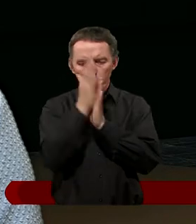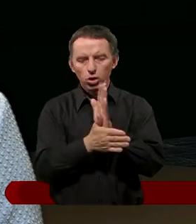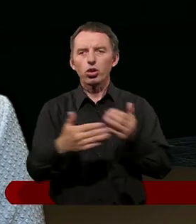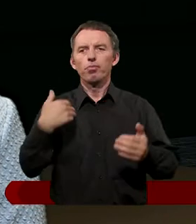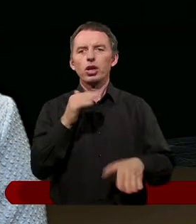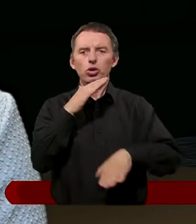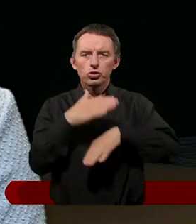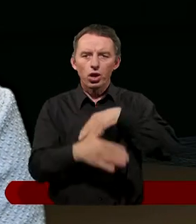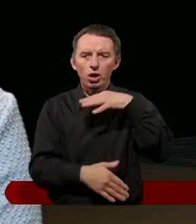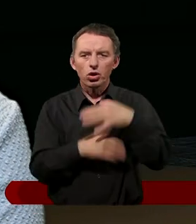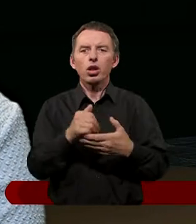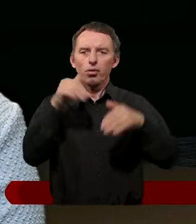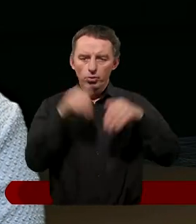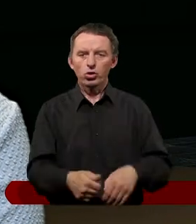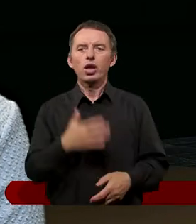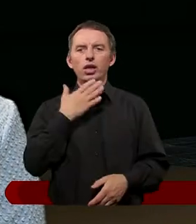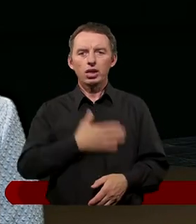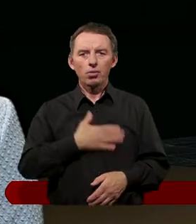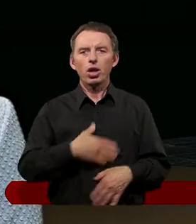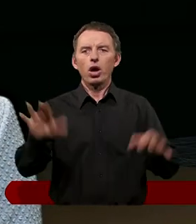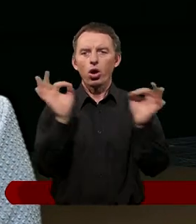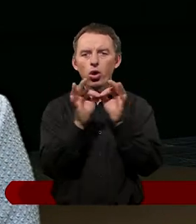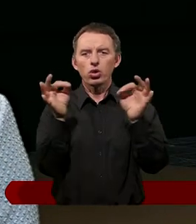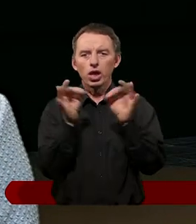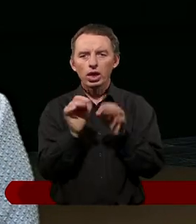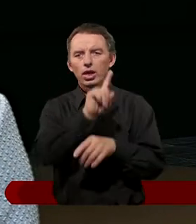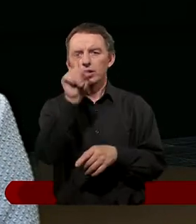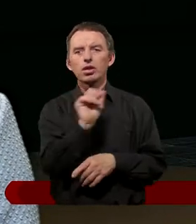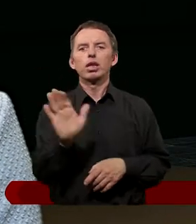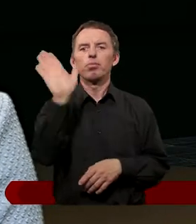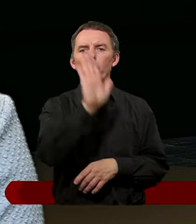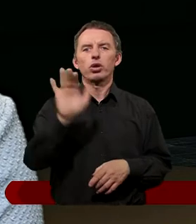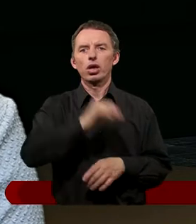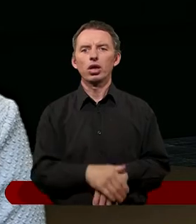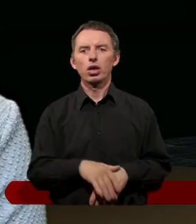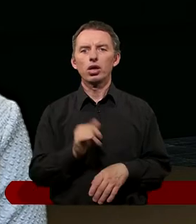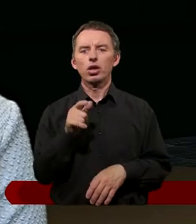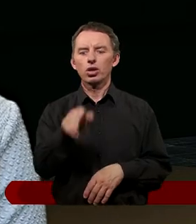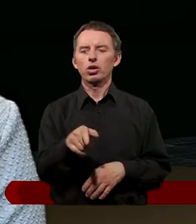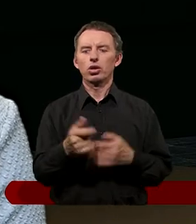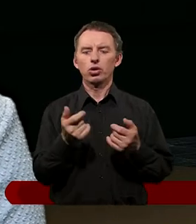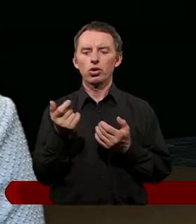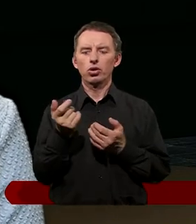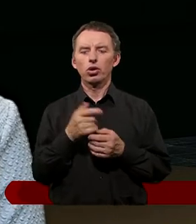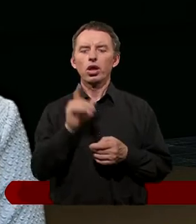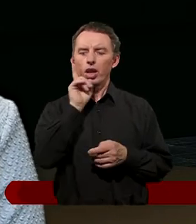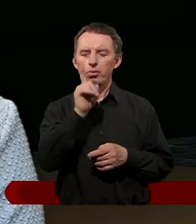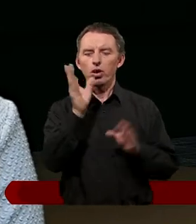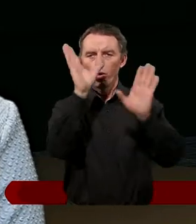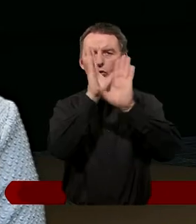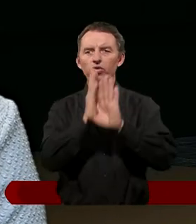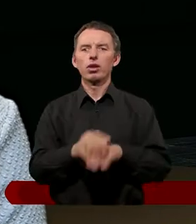szczęśliwi, żeby mogli delektować się tym kontaktem z Bogiem. Ja jeszcze bym chciała przeczytać te, które naprawdę